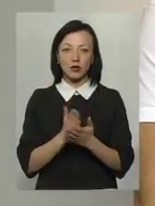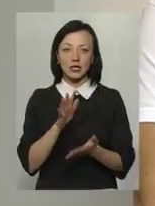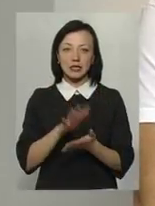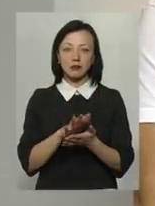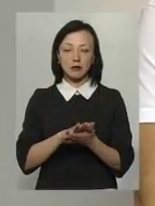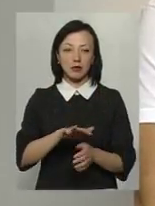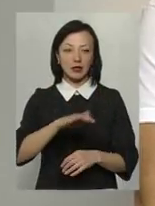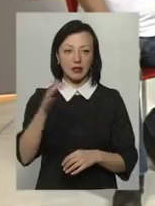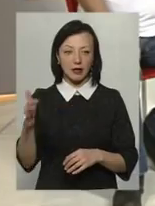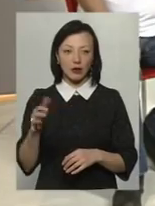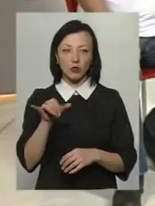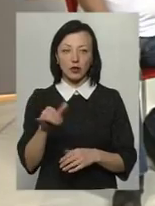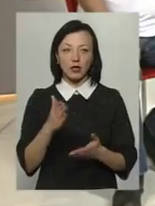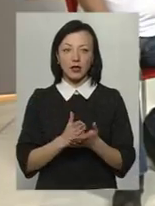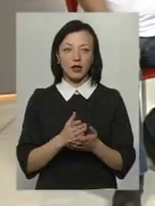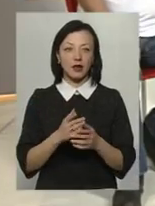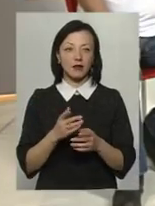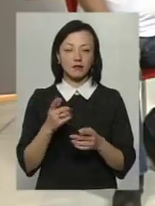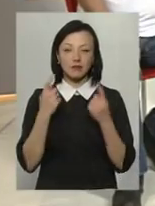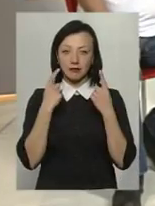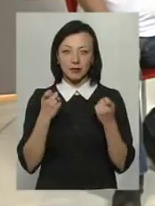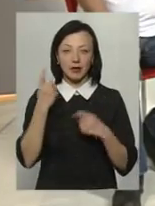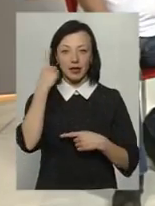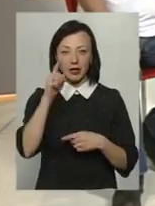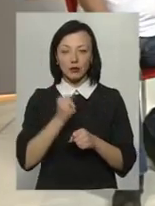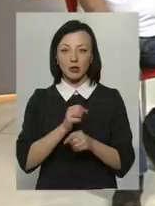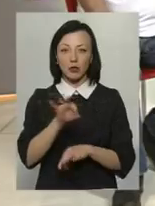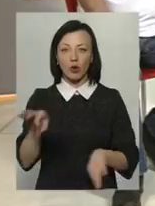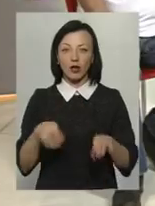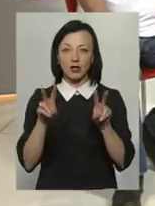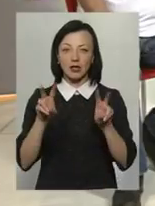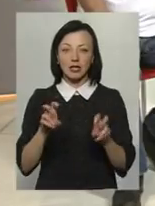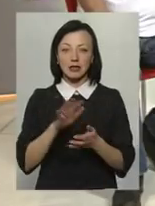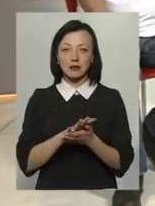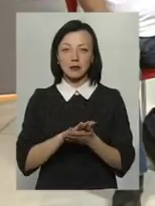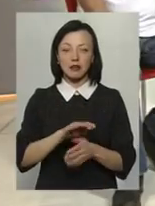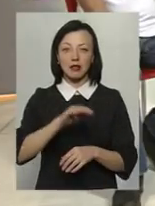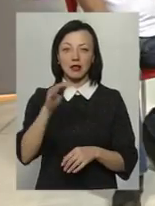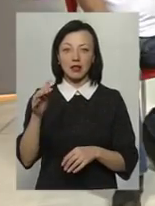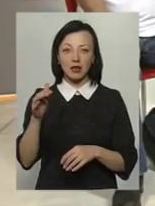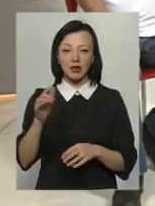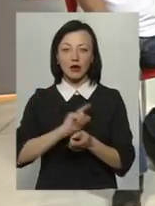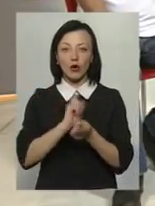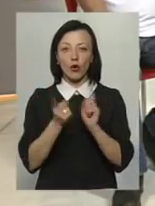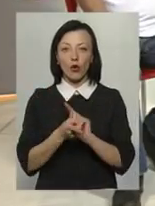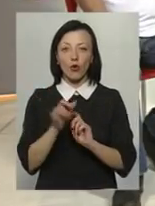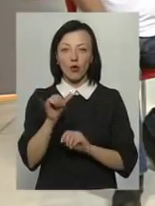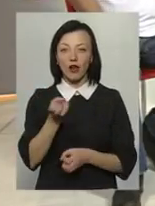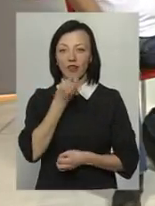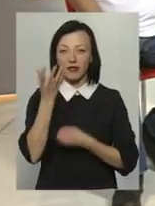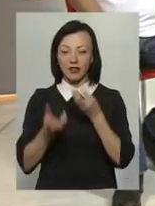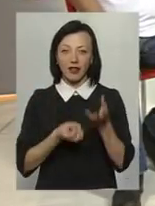смітник. І в неї є геніальна ідея, як зробити проєкт, який називається «Смітник у квітник».